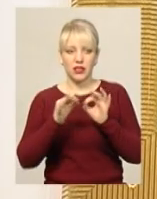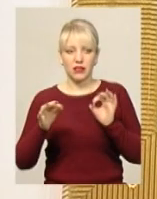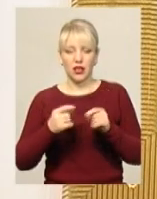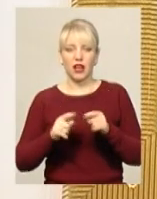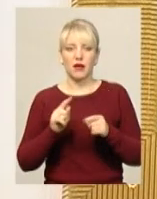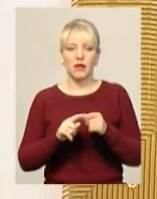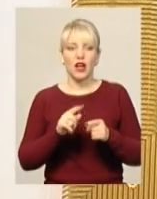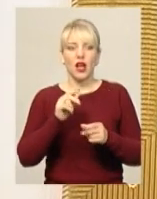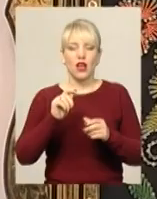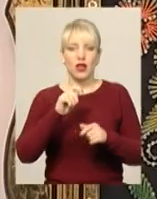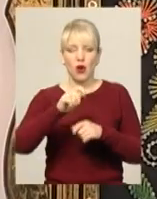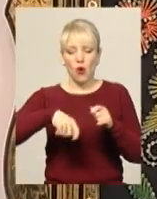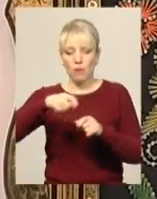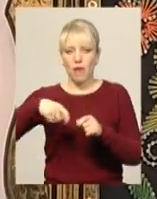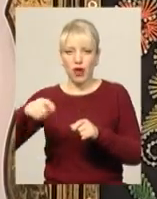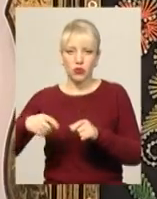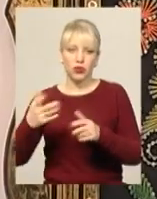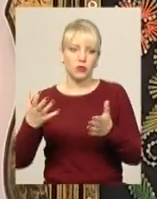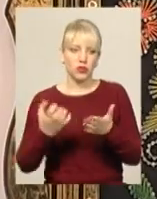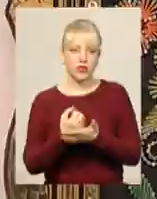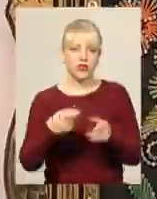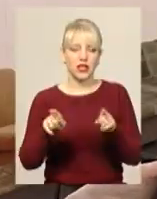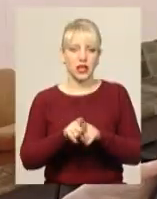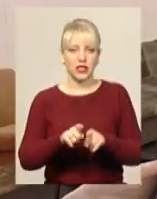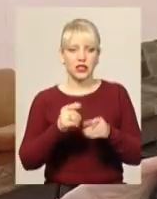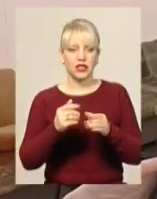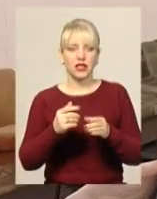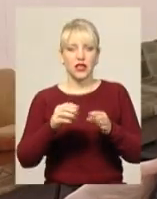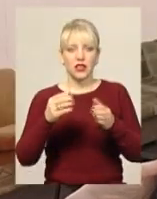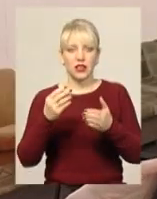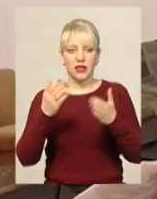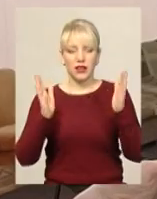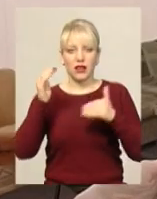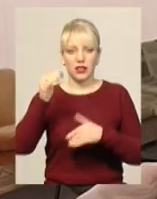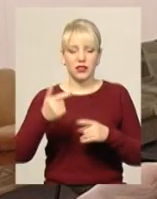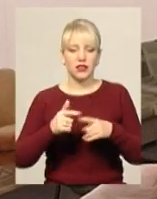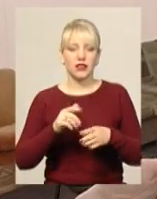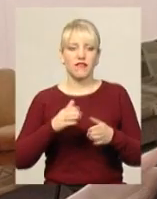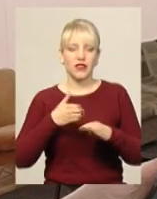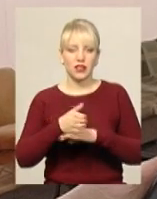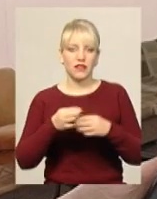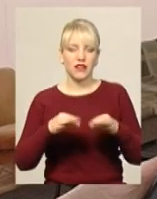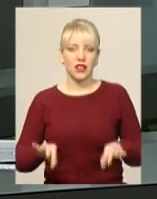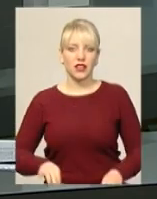мистецтва. Виставка буде діяти до 24 квітня. Хвіт – вільний.